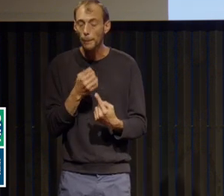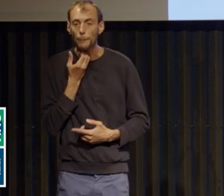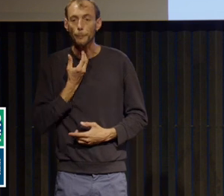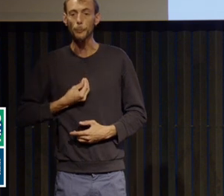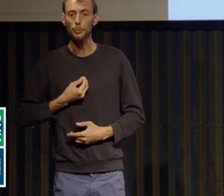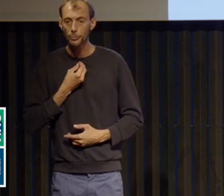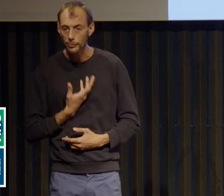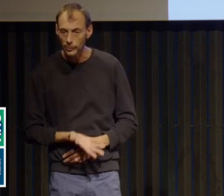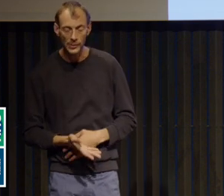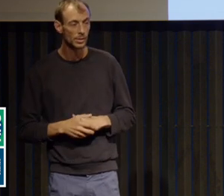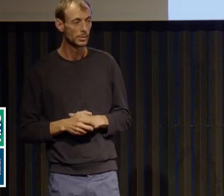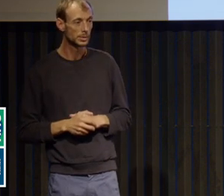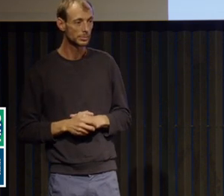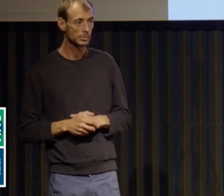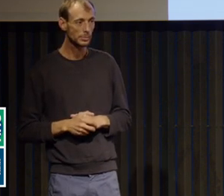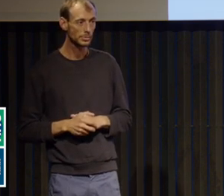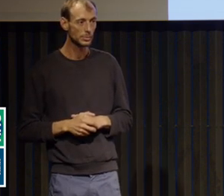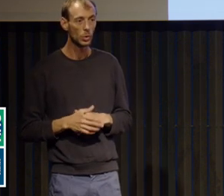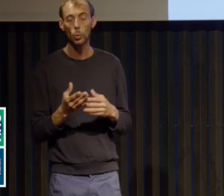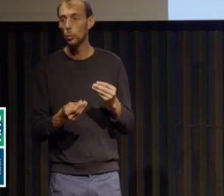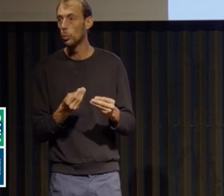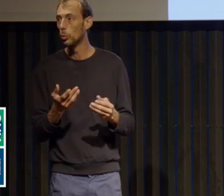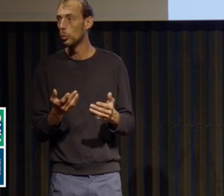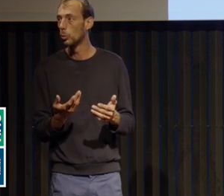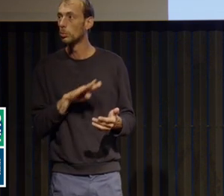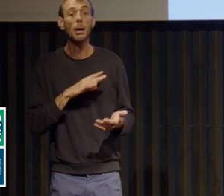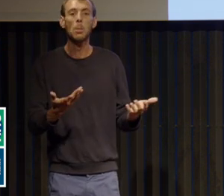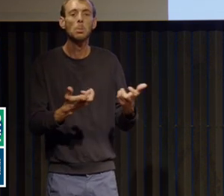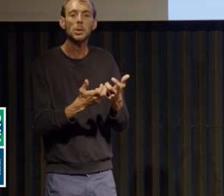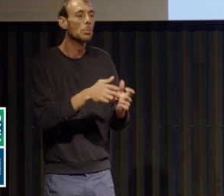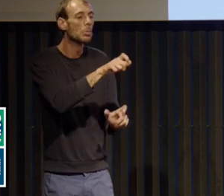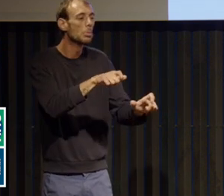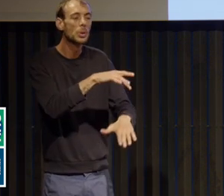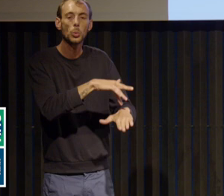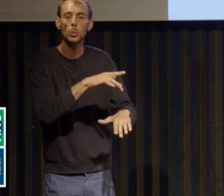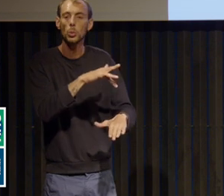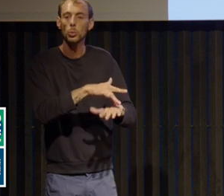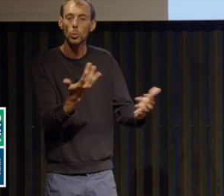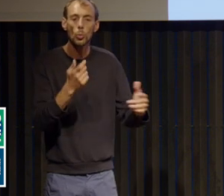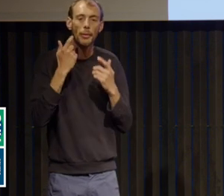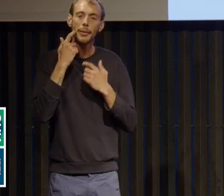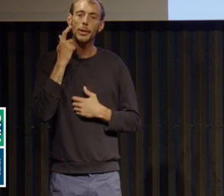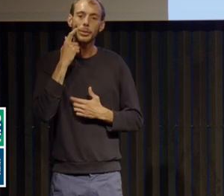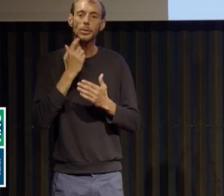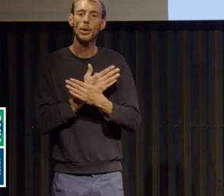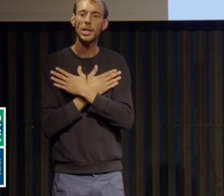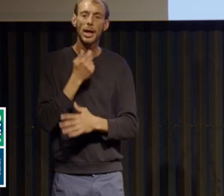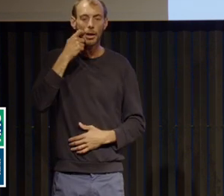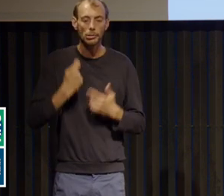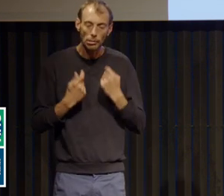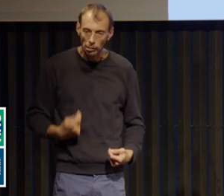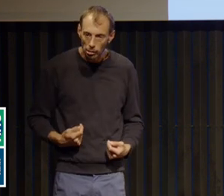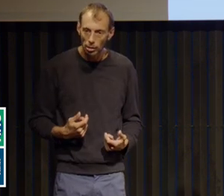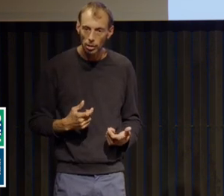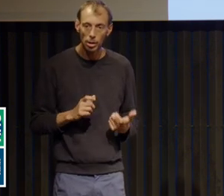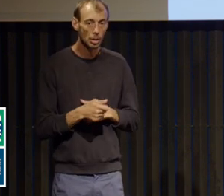occasions, par exemple, une simple opération des dents de sagesse, voilà, on mange moins pendant un certain temps, et là, il quelque chose qui s'installe, qui se